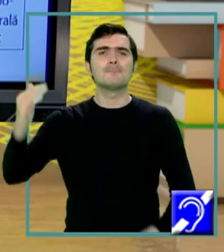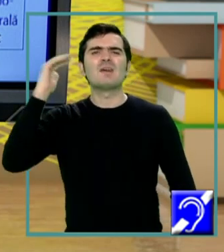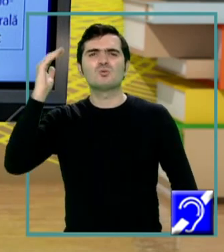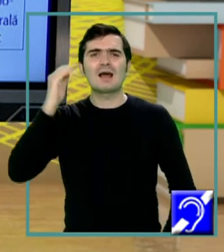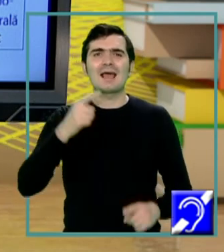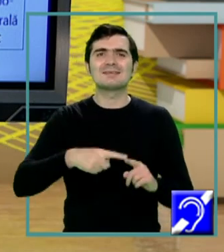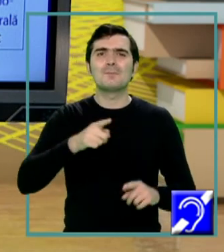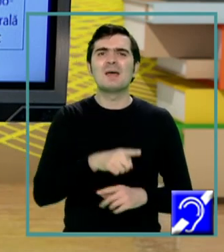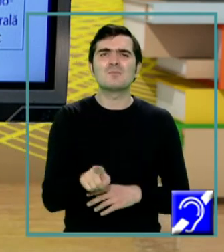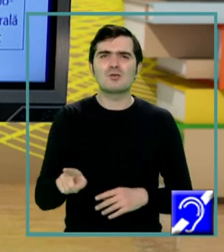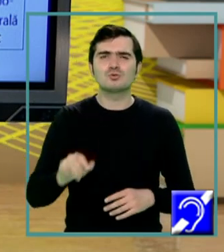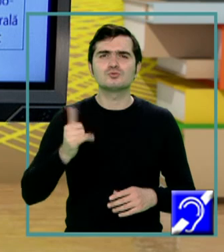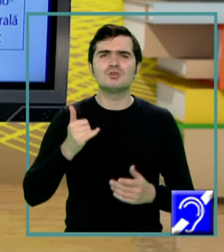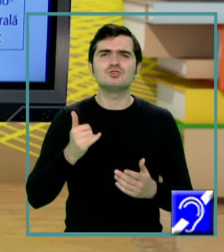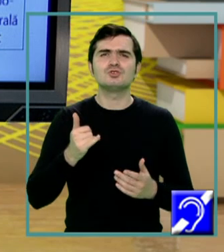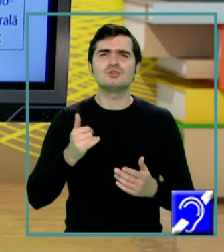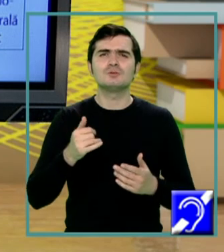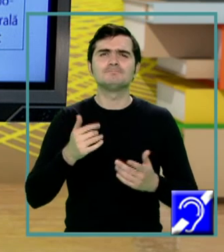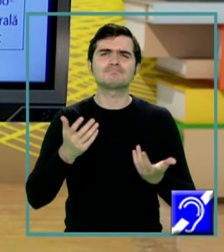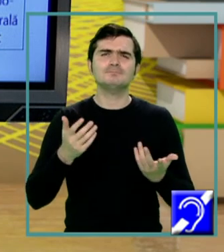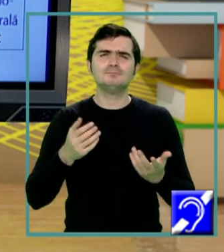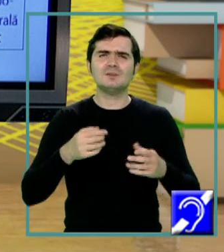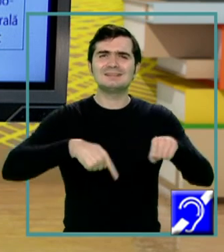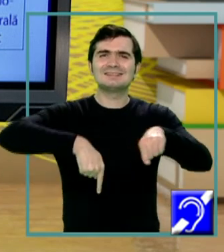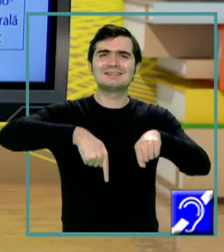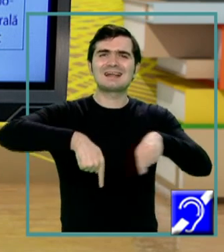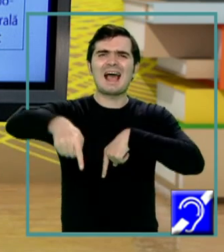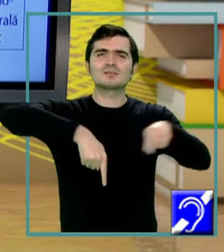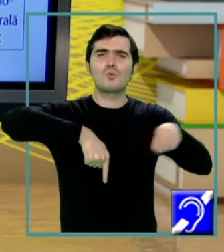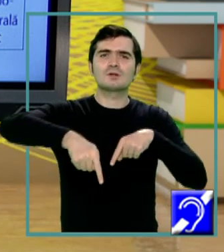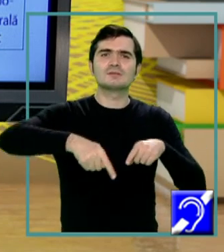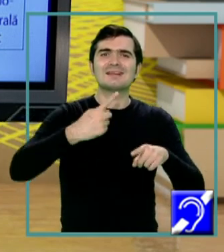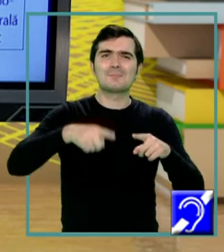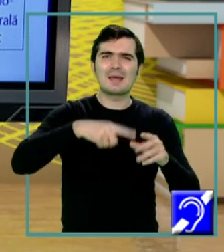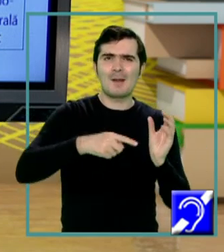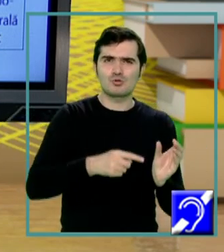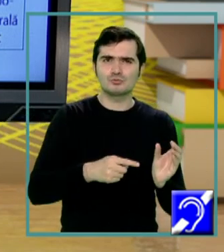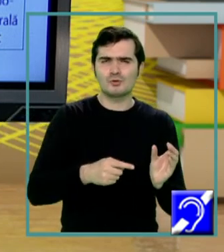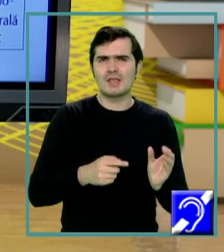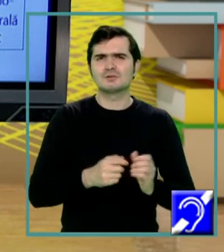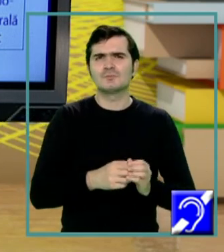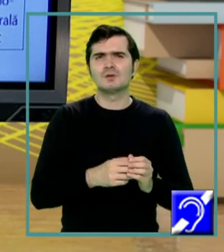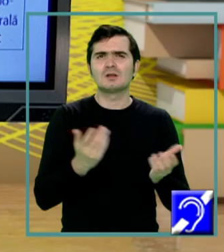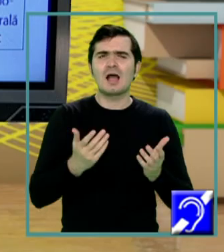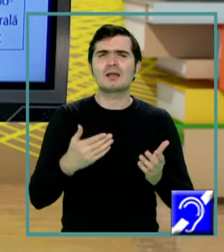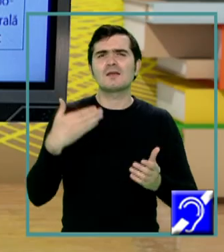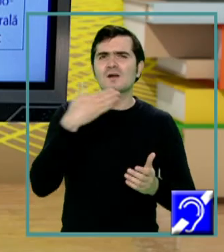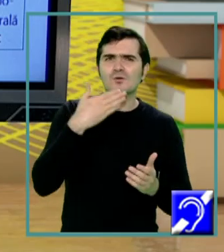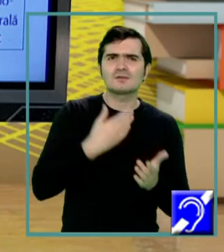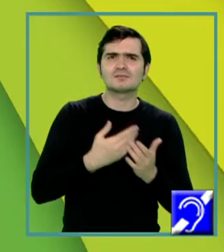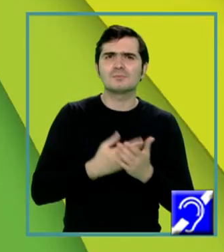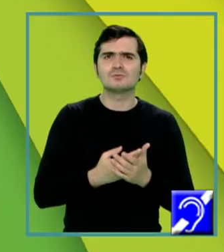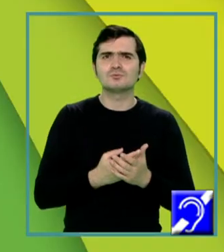și transportă spermatozoizii odată cu producția de diverse secreții ce le favorizează